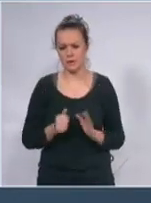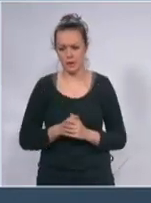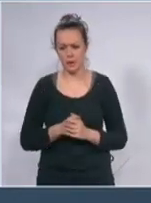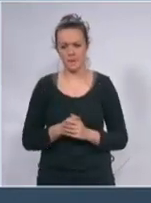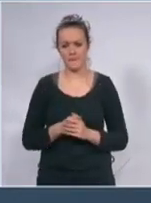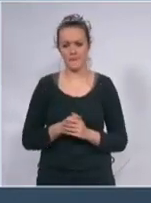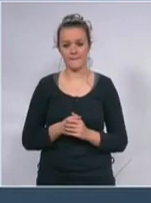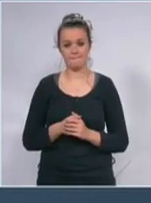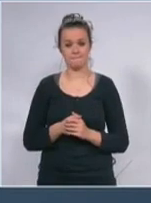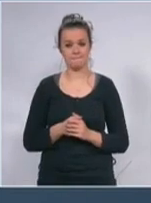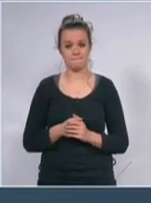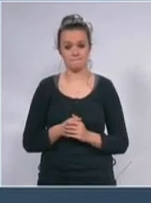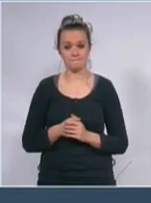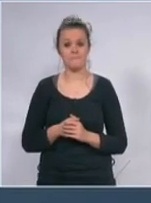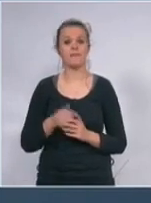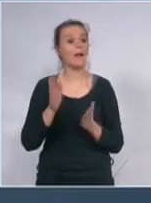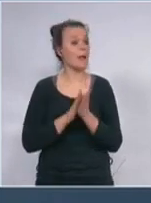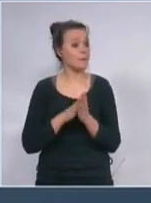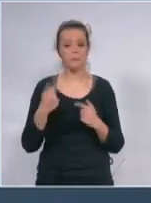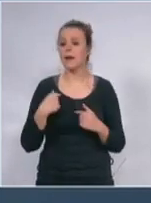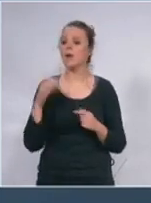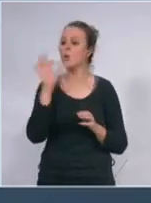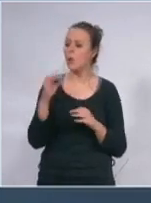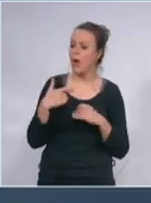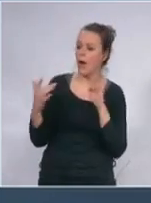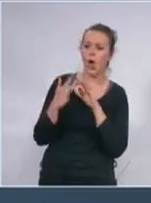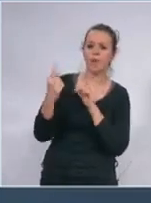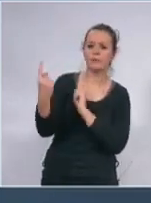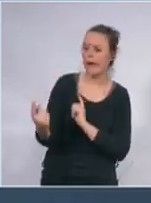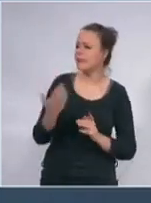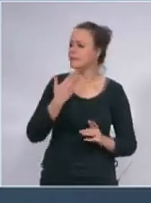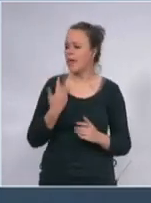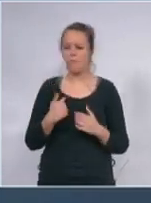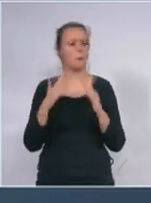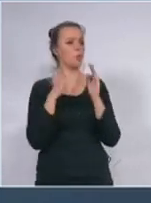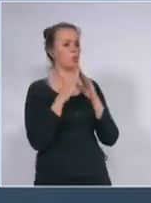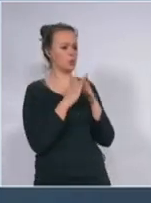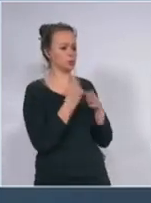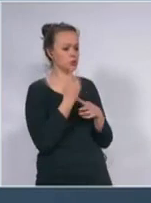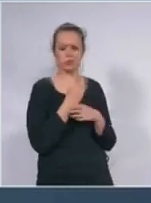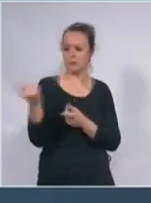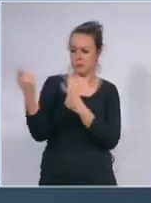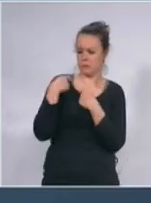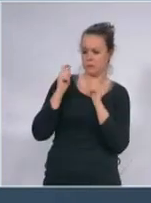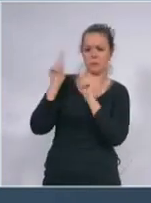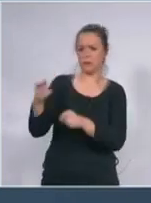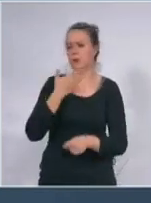ako se vi ne vidite nisakim ako sedite u kući niko ne može da vas zarazi i vi nikoga ne možete zaraziti